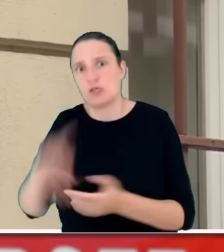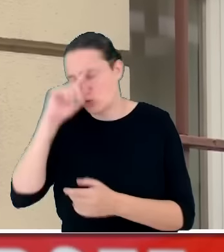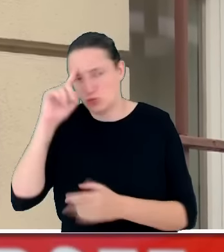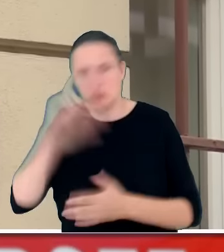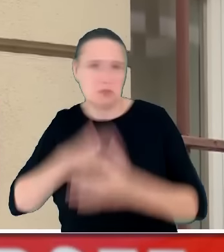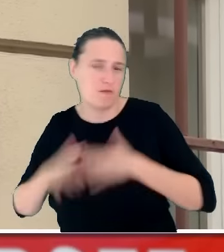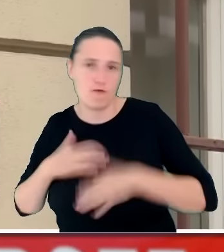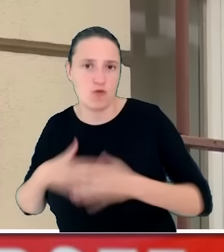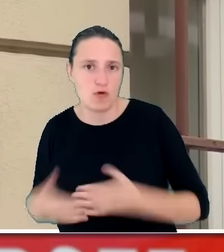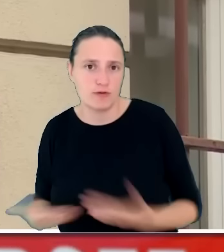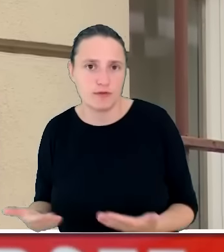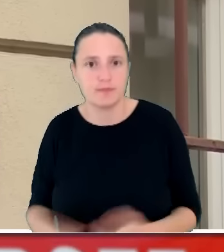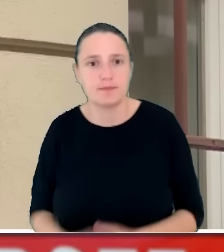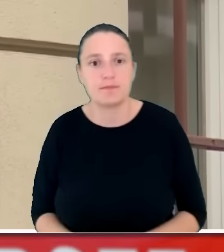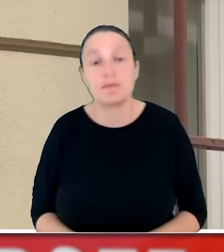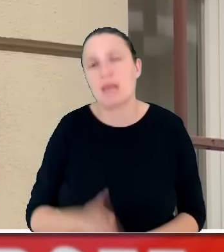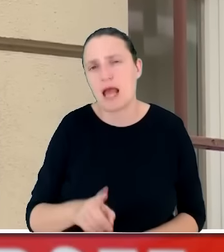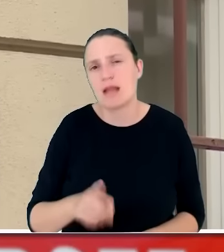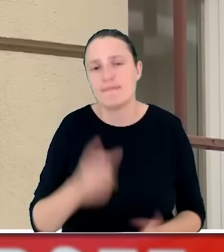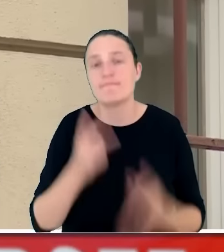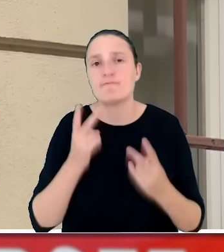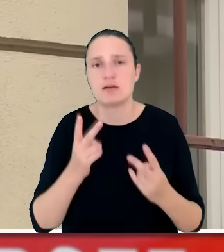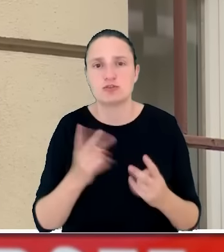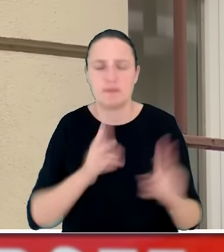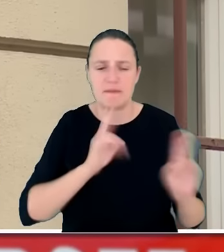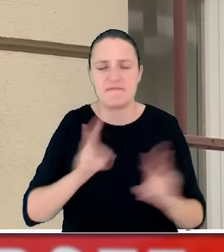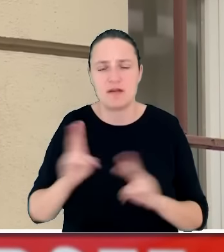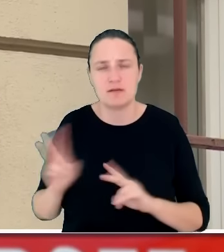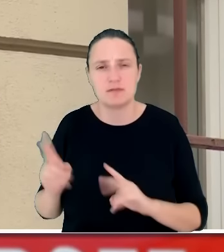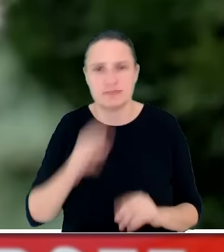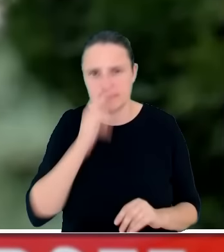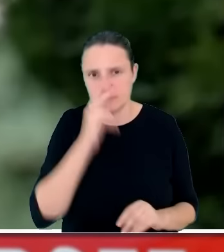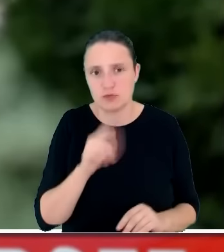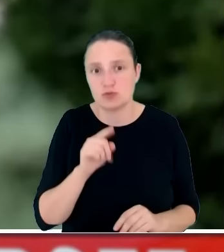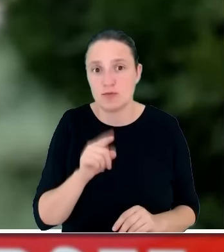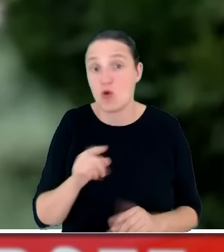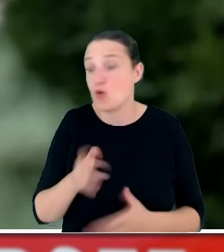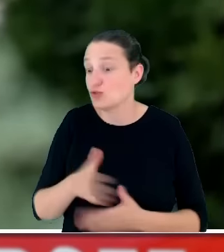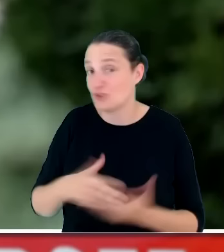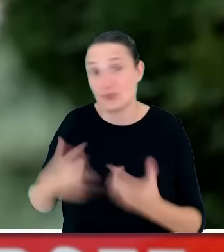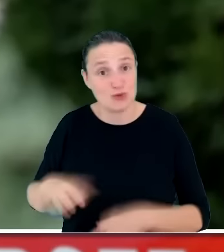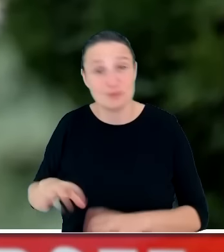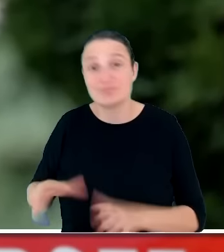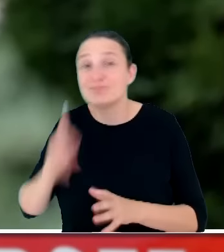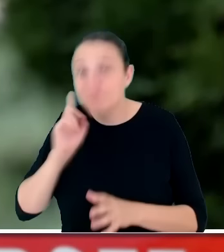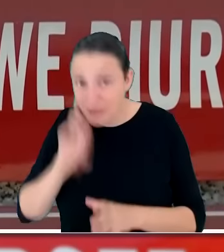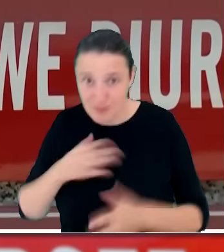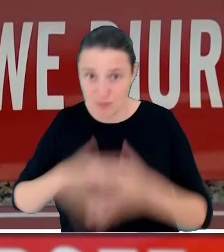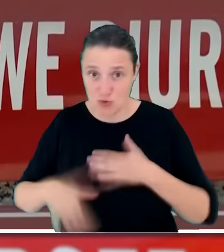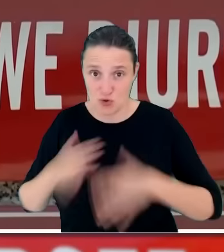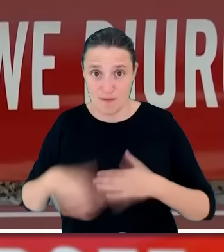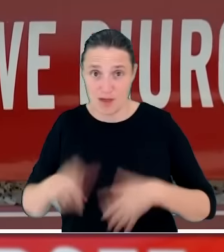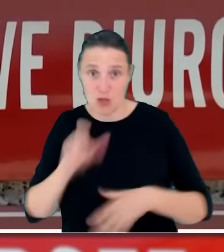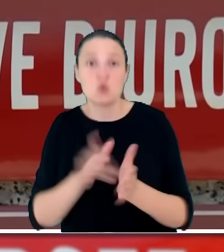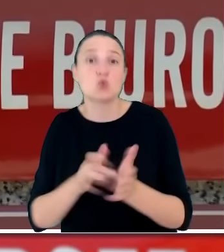pewne fakty. Gro osób naprawdę jest bardzo mocno rozentuzjazmowanych tym, co Donalda Tuska